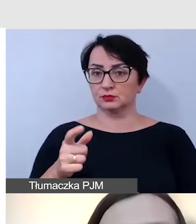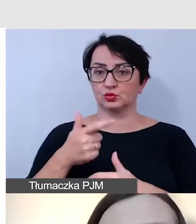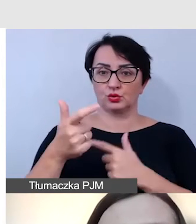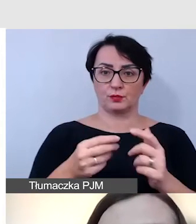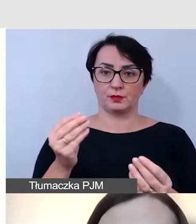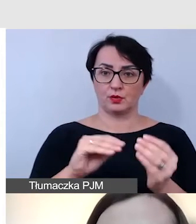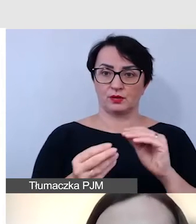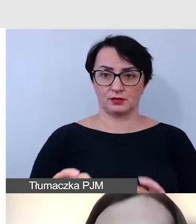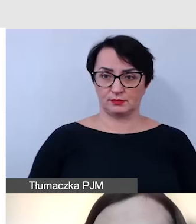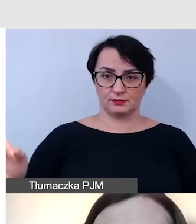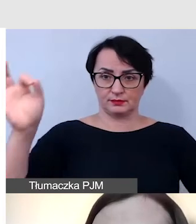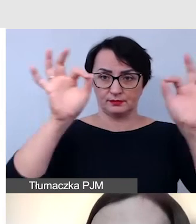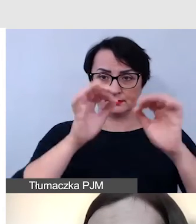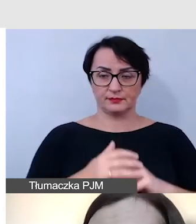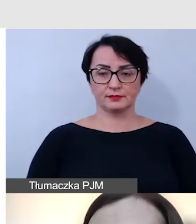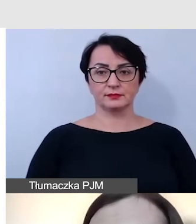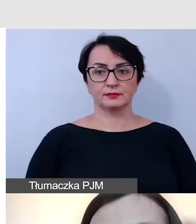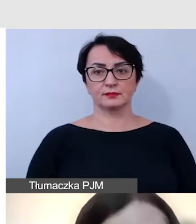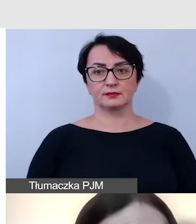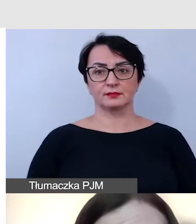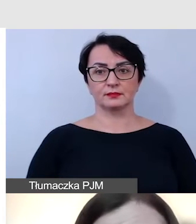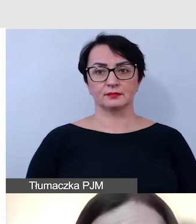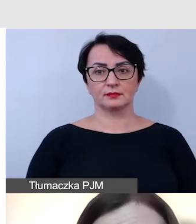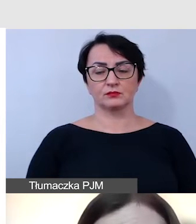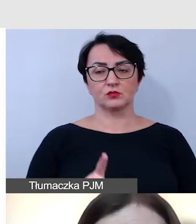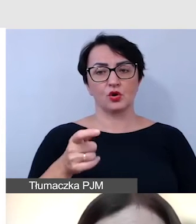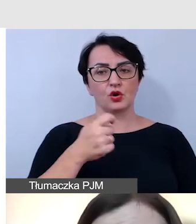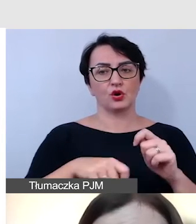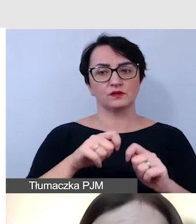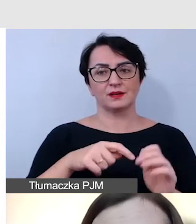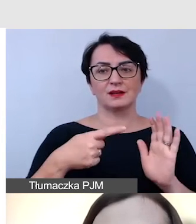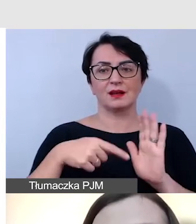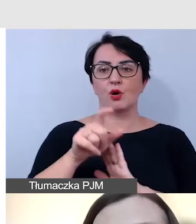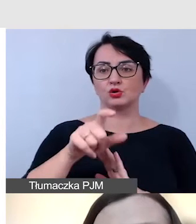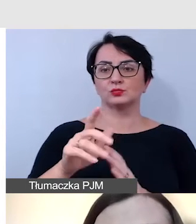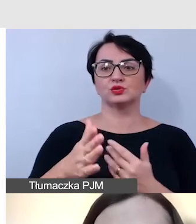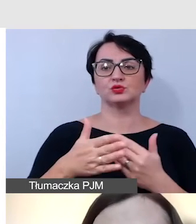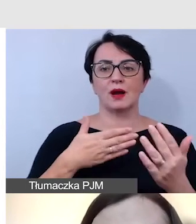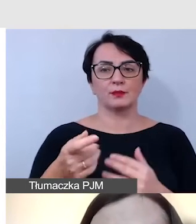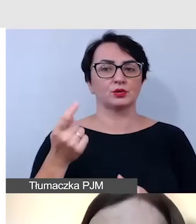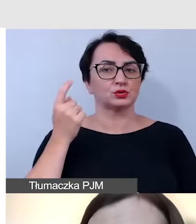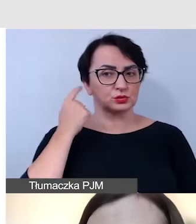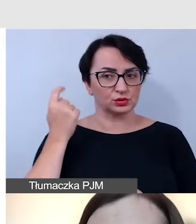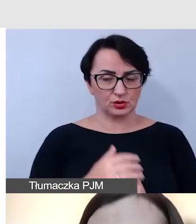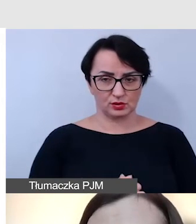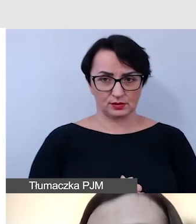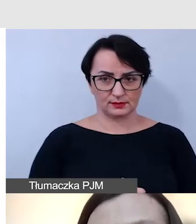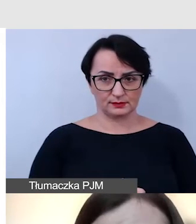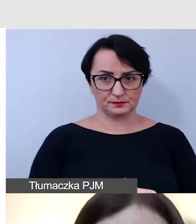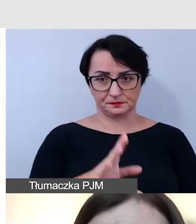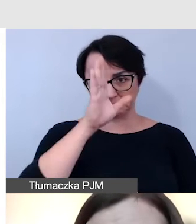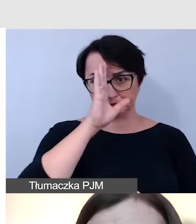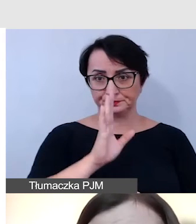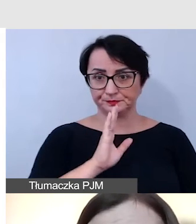pętlę indukcyjną. Pętla indukcyjna jest rozwiązaniem dla osób słabosłyszących. W salach wykładowych